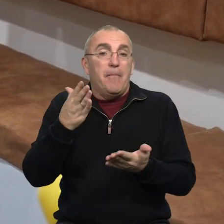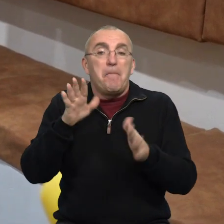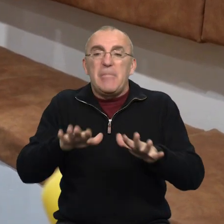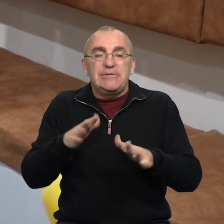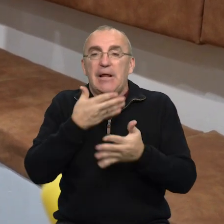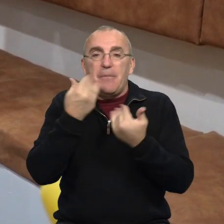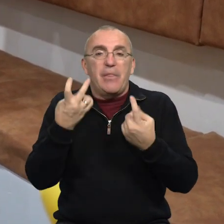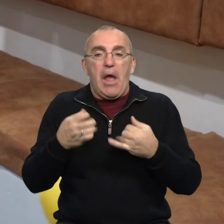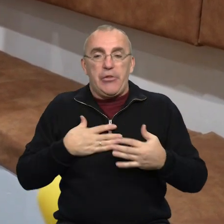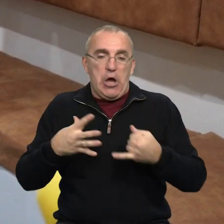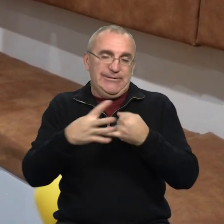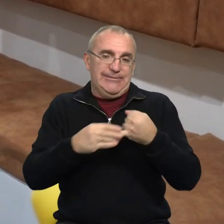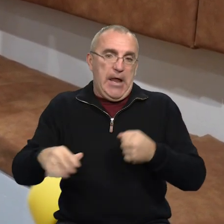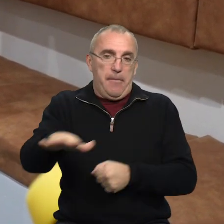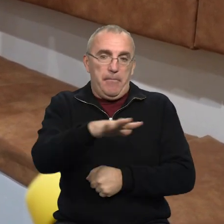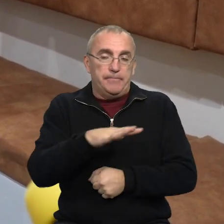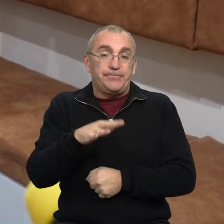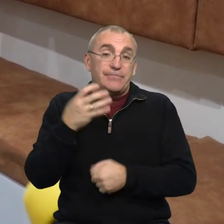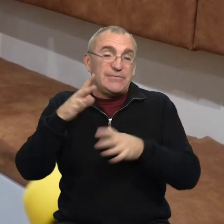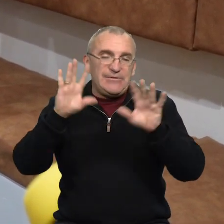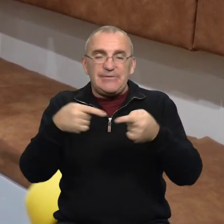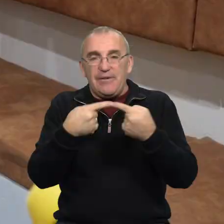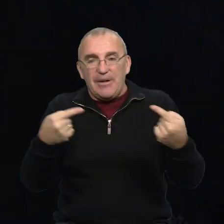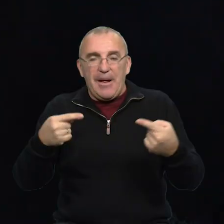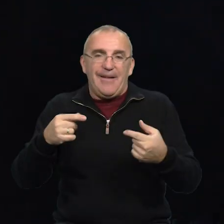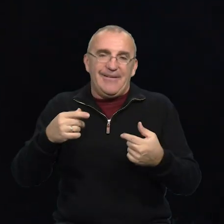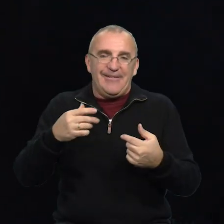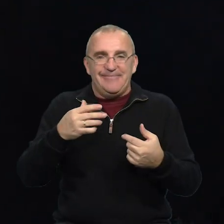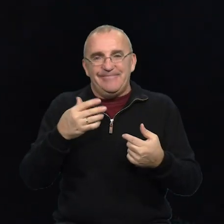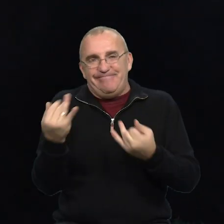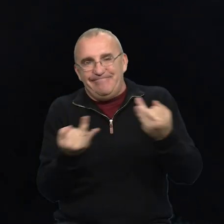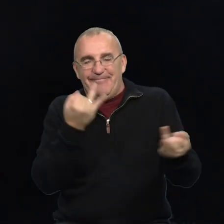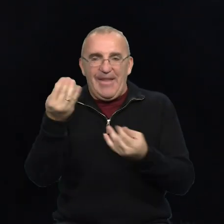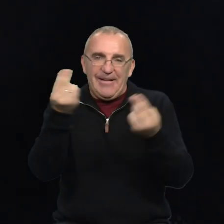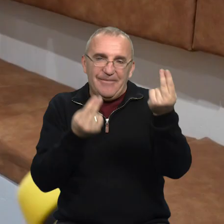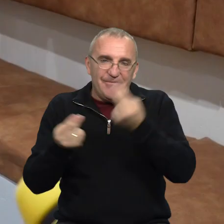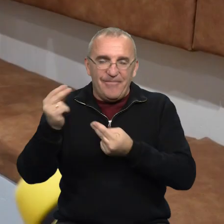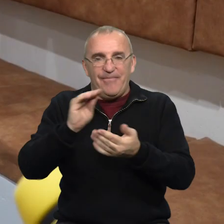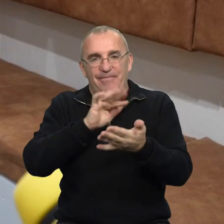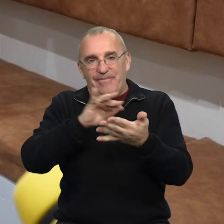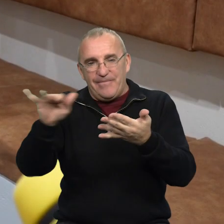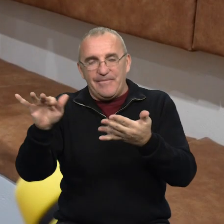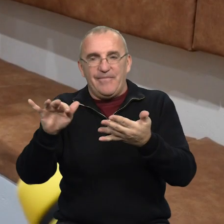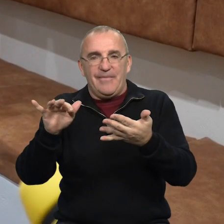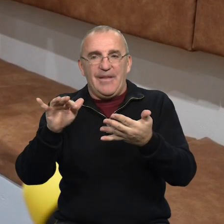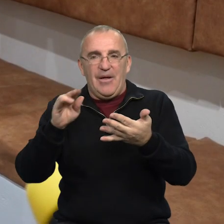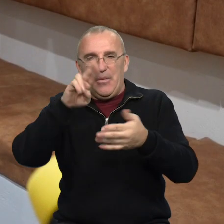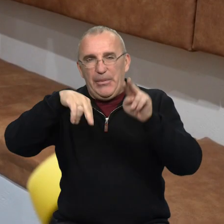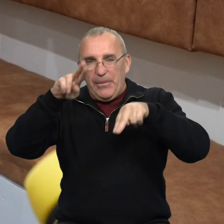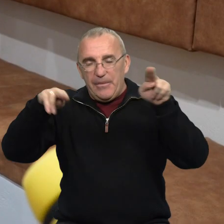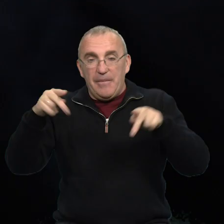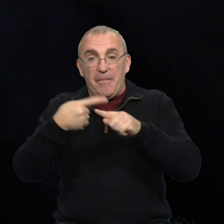які місця немає на нашій землі. Ну і, звісно, всякі прикольні надписи. Намальовано це флуоресентним